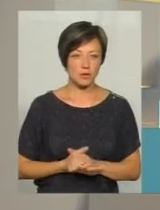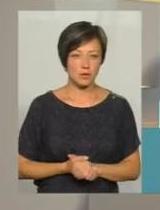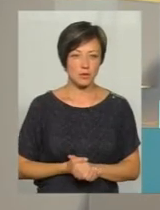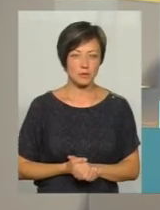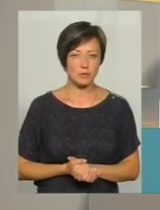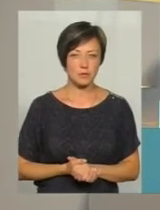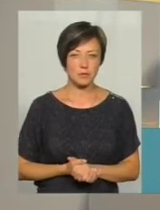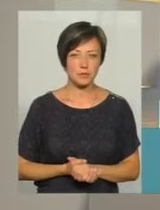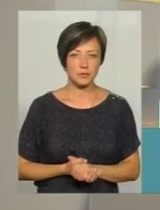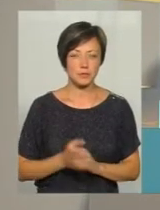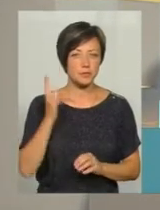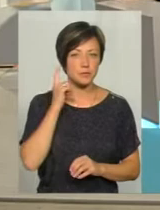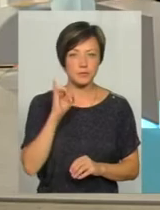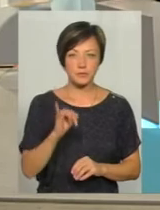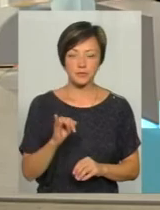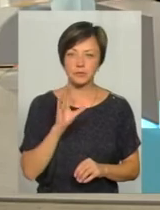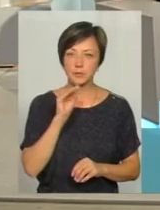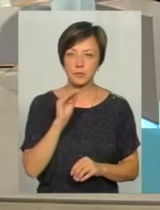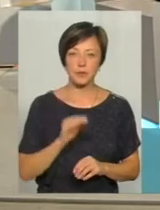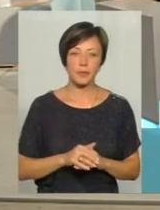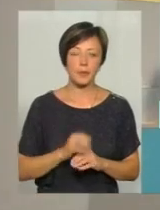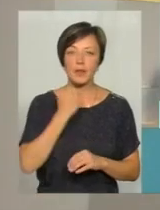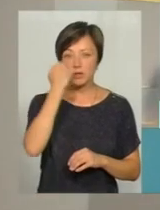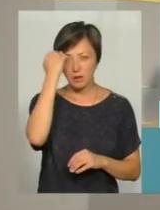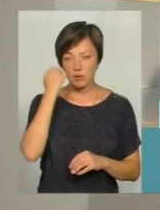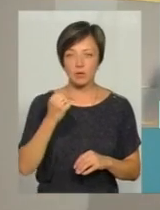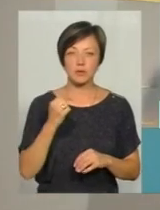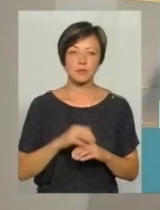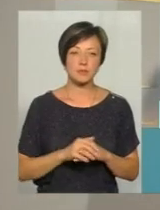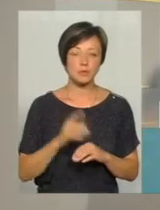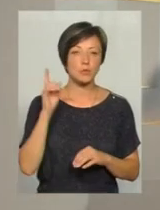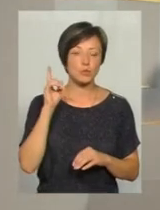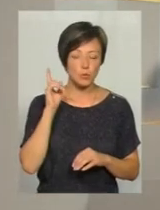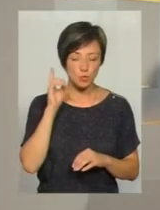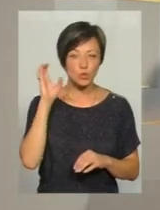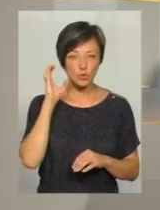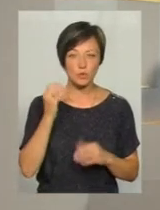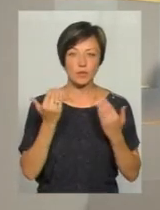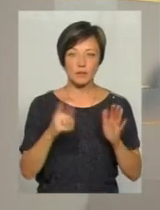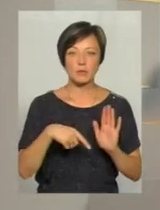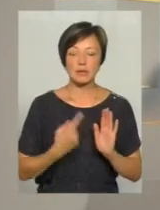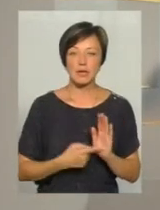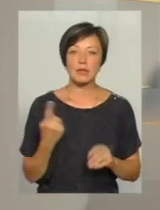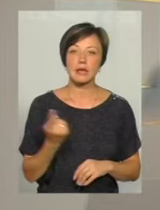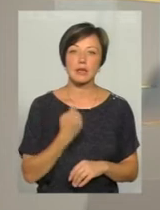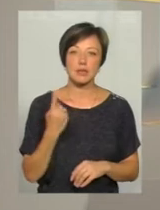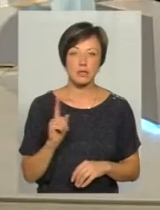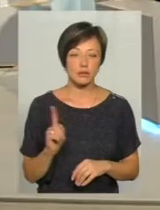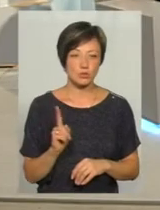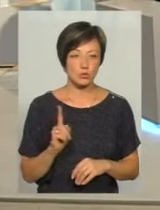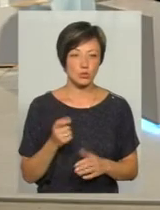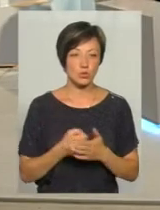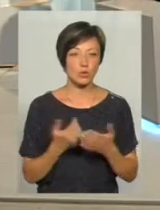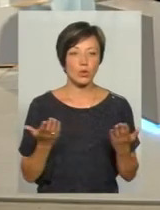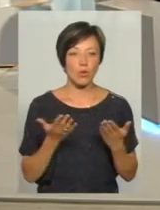рішення суду. Дякую. Дякую. Ми почули ваше питання. Єдине, що до